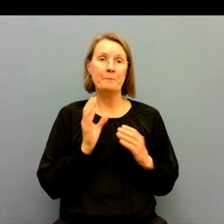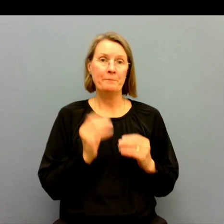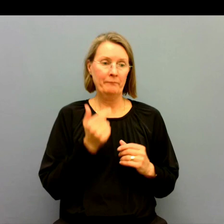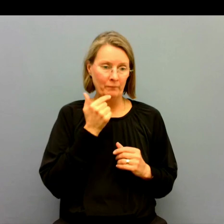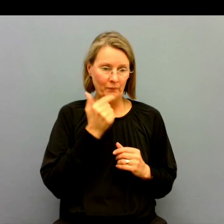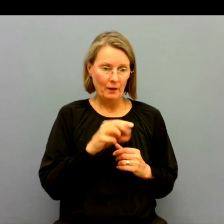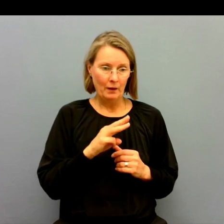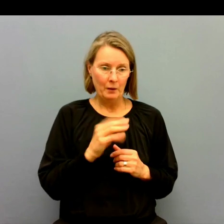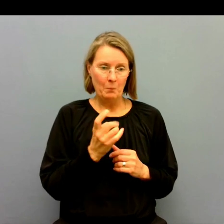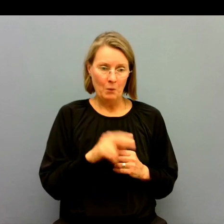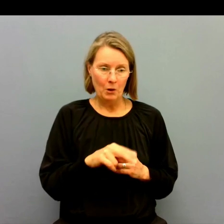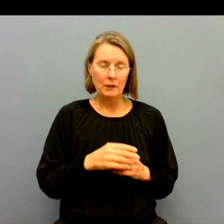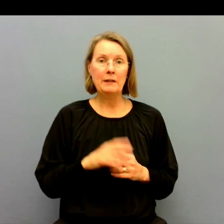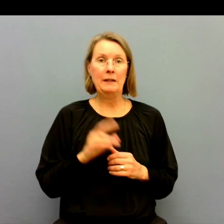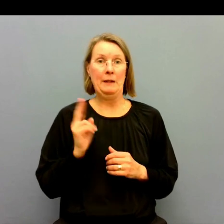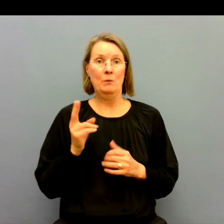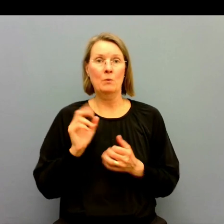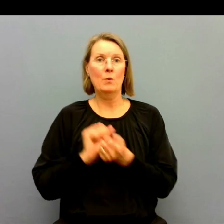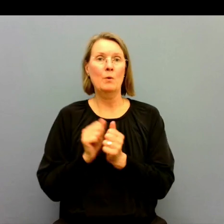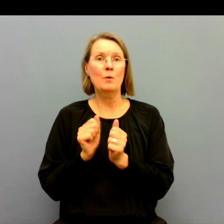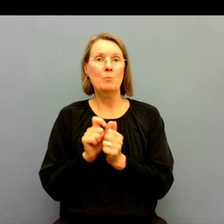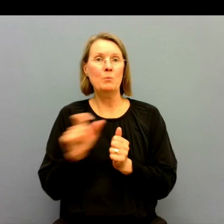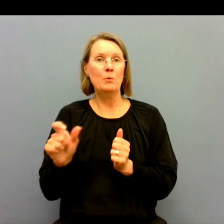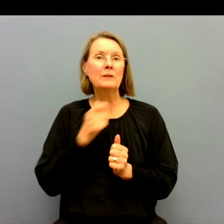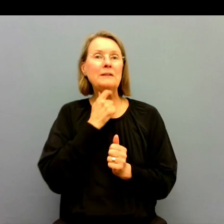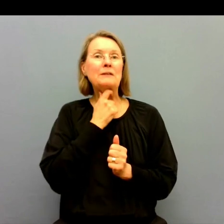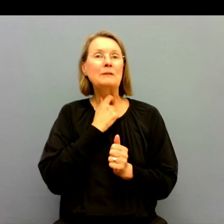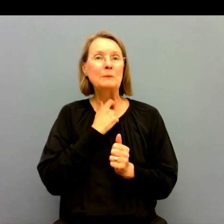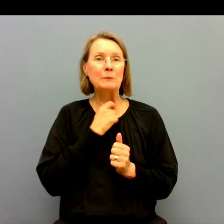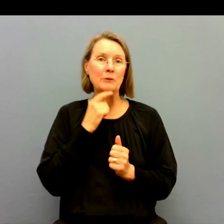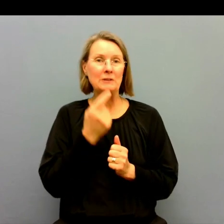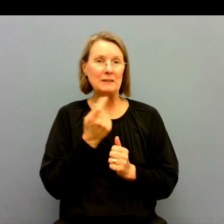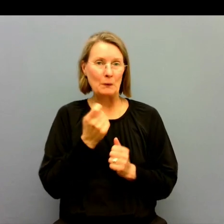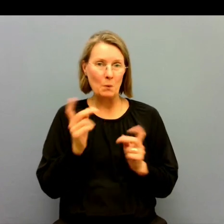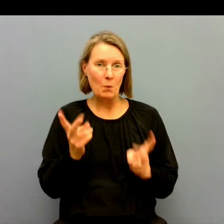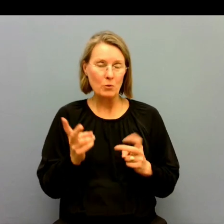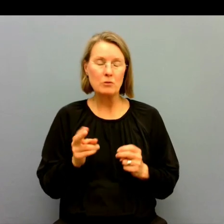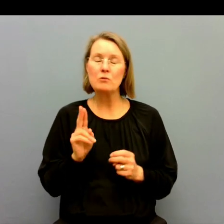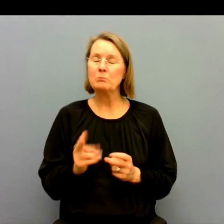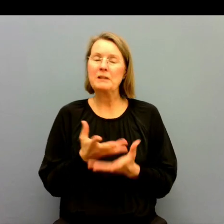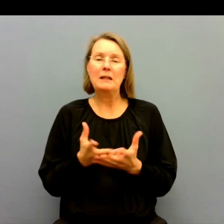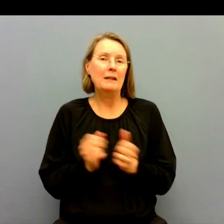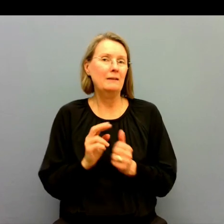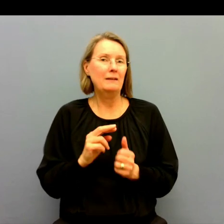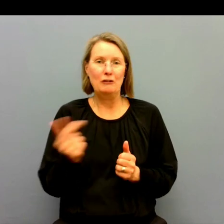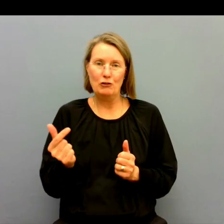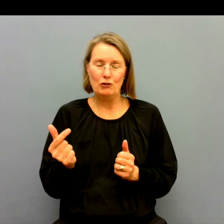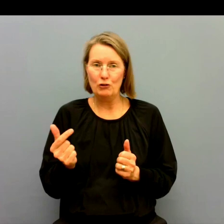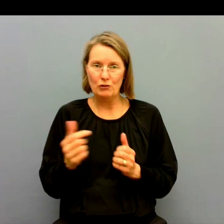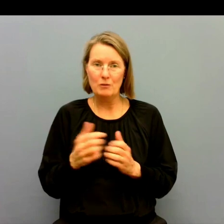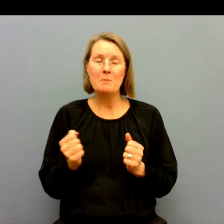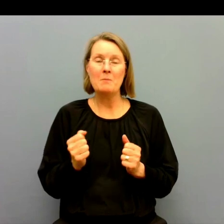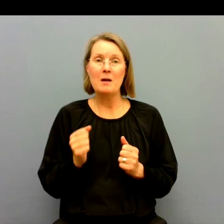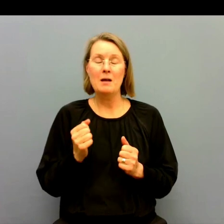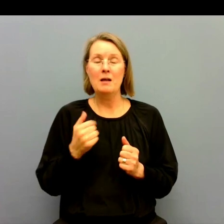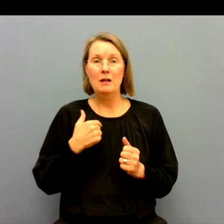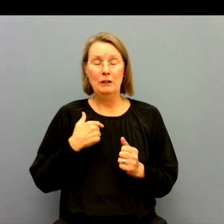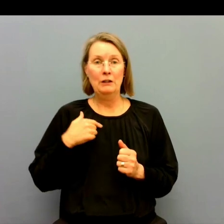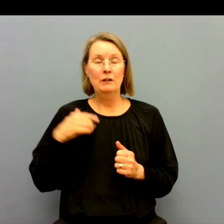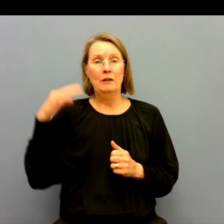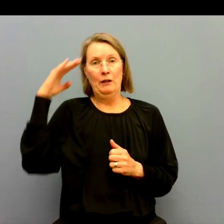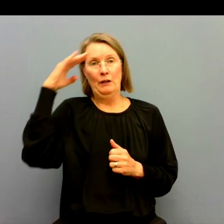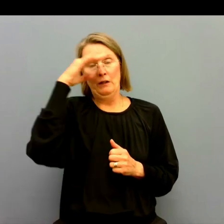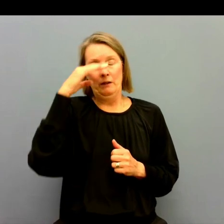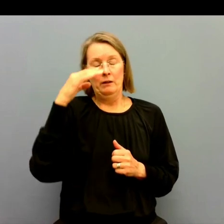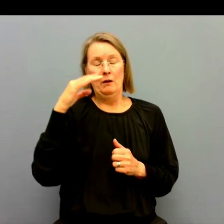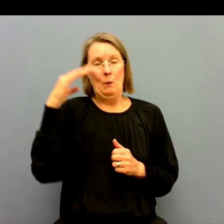Tack. Nu tror jag att politikerna också är sugna på att hoppa in. Och det här är ju inga nya frågor. Frågan om tolktjänsten